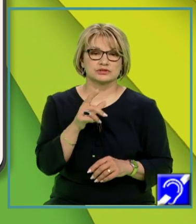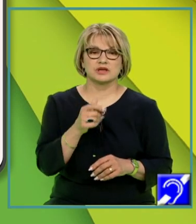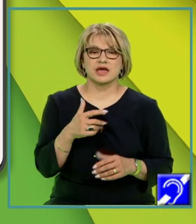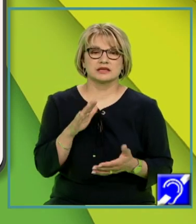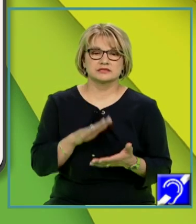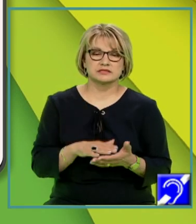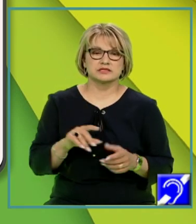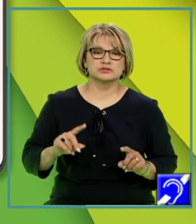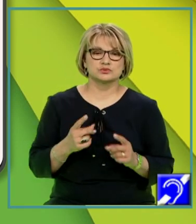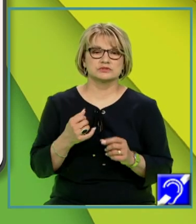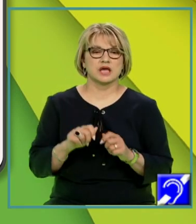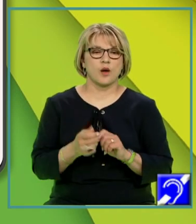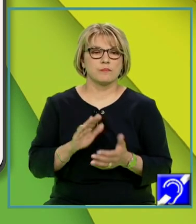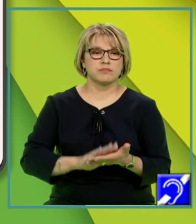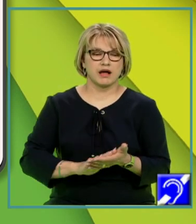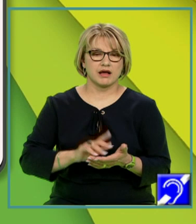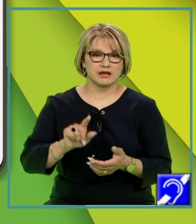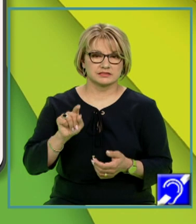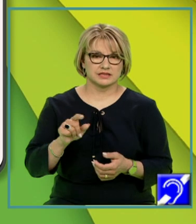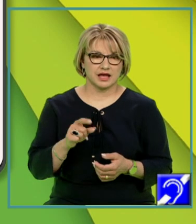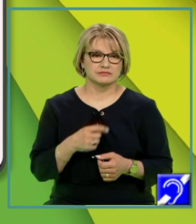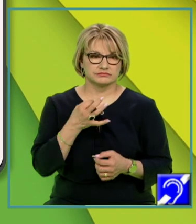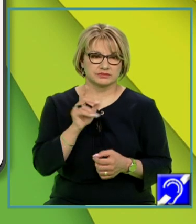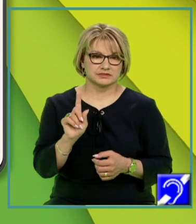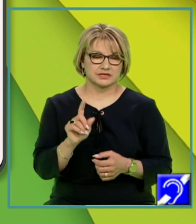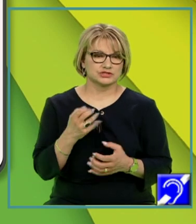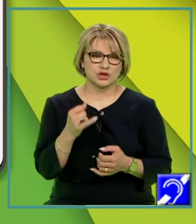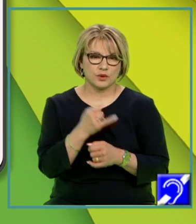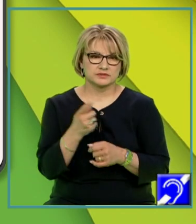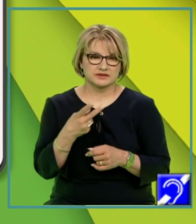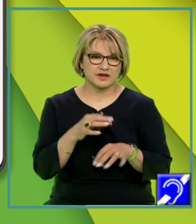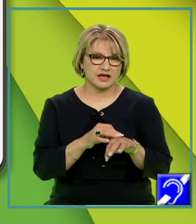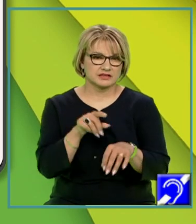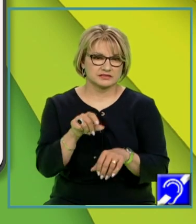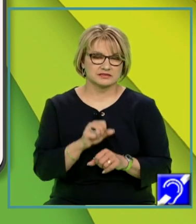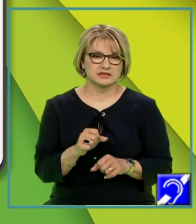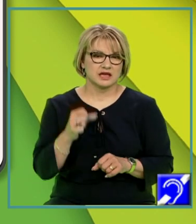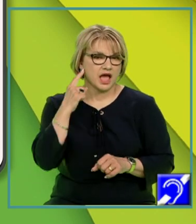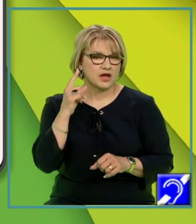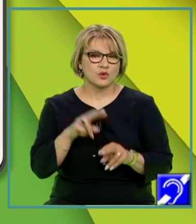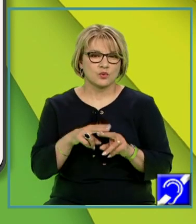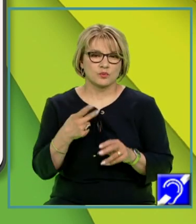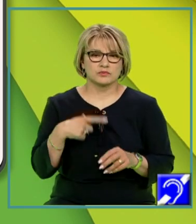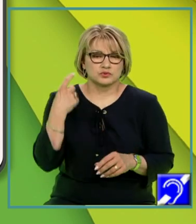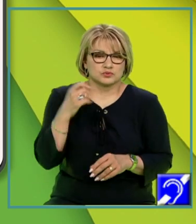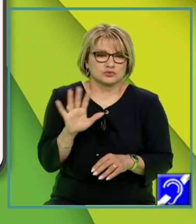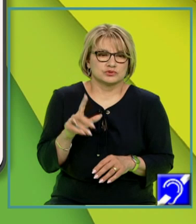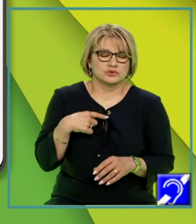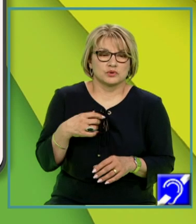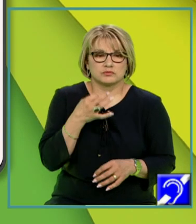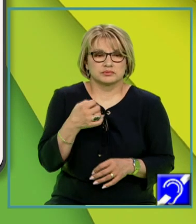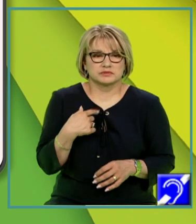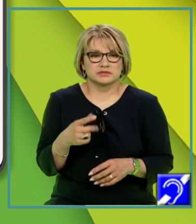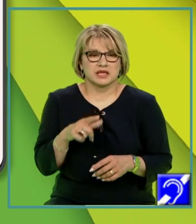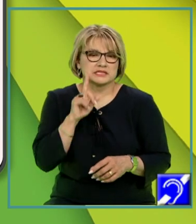aserțiunii tale? Ce observații te-au condus la ea? Ar suna deci astfel Nu știu, aserțiunea mea e o simplă conjectură. N-are importanță din ce